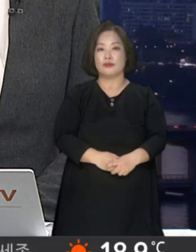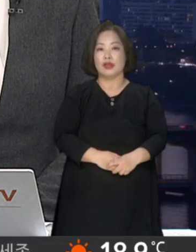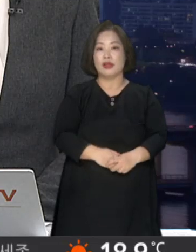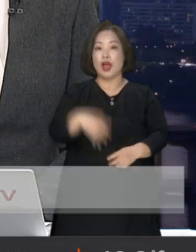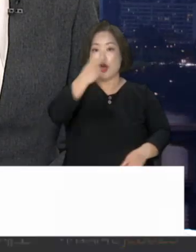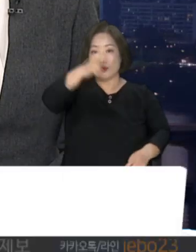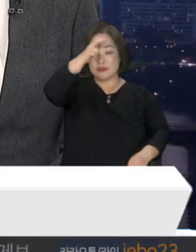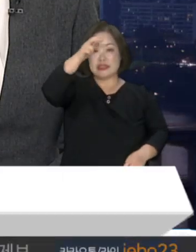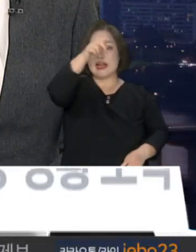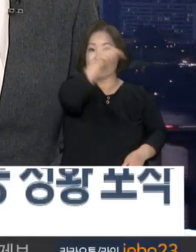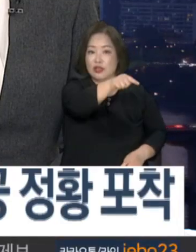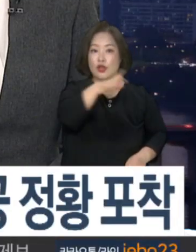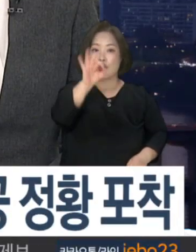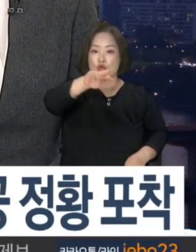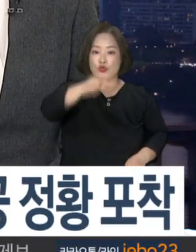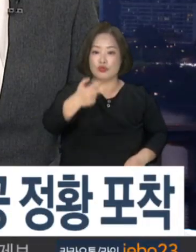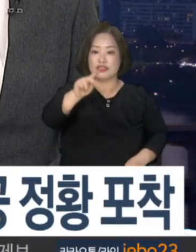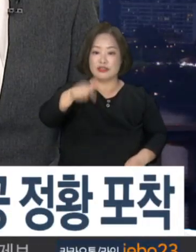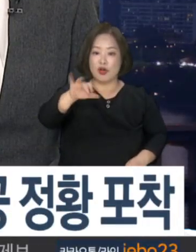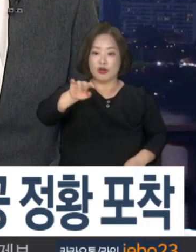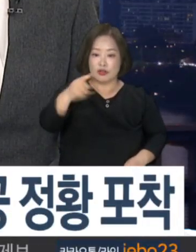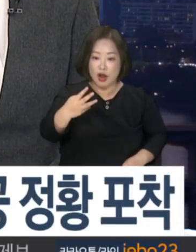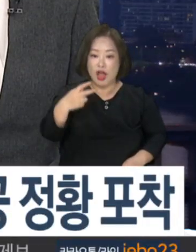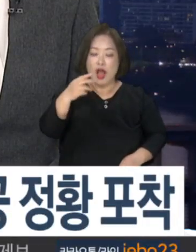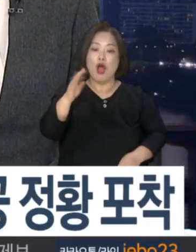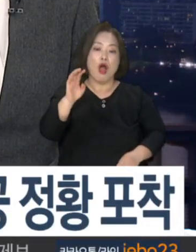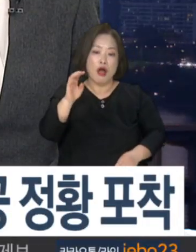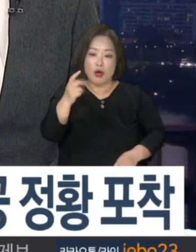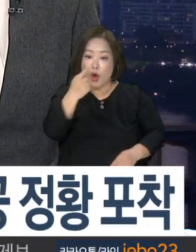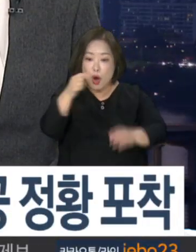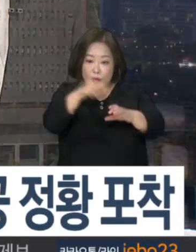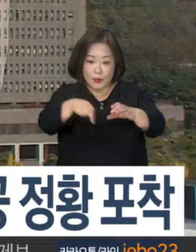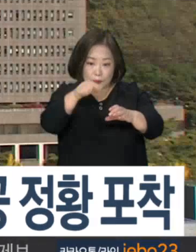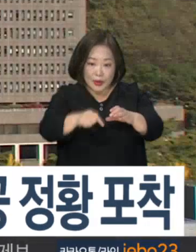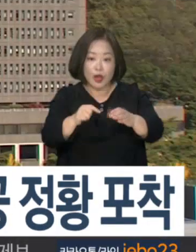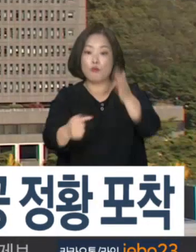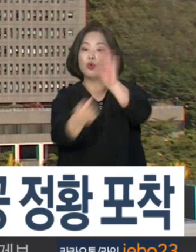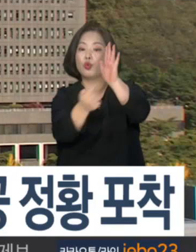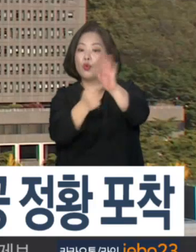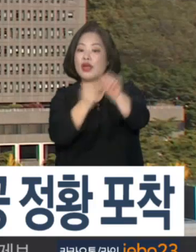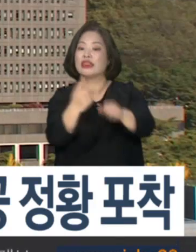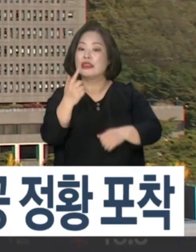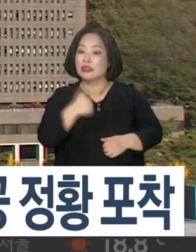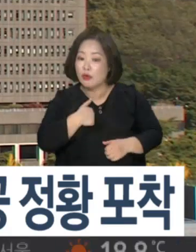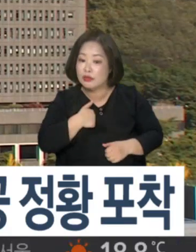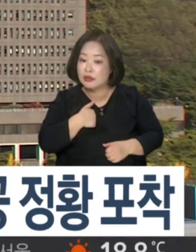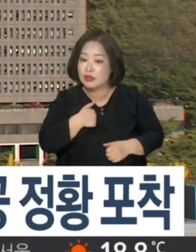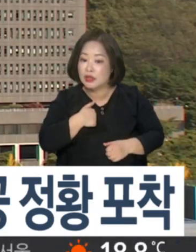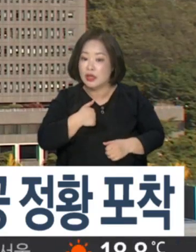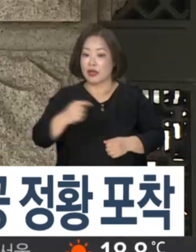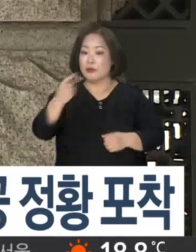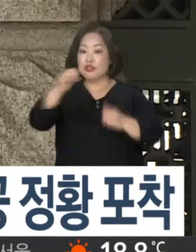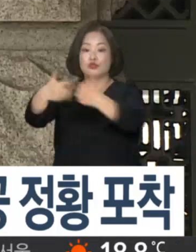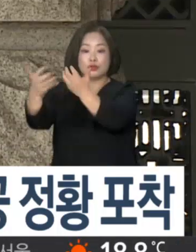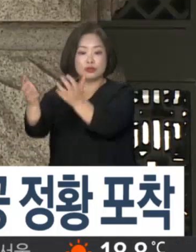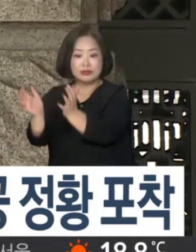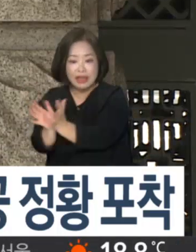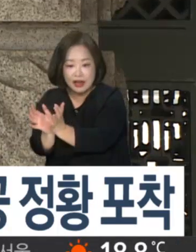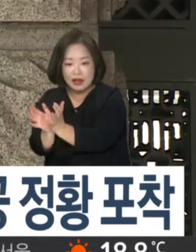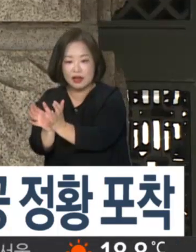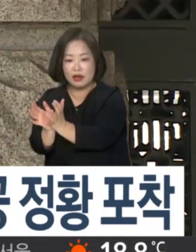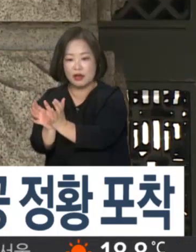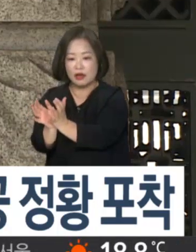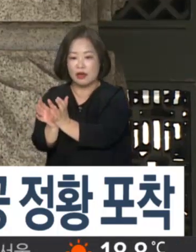검찰이 일명 윤석열 커피 보도를 한 기자가 더불어민주당 김병욱 의원 측으로부터 대장동 수사기록을